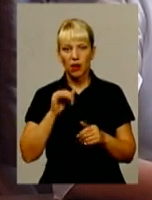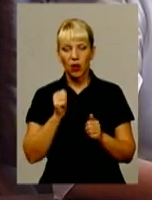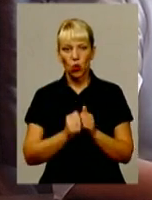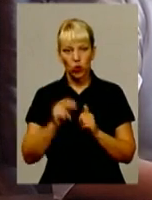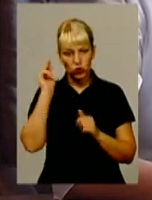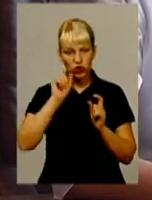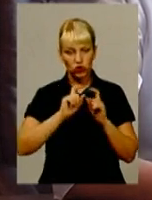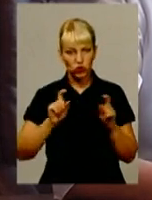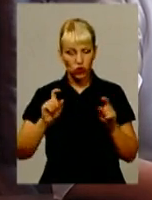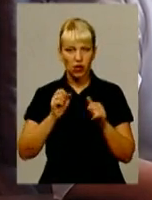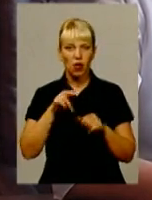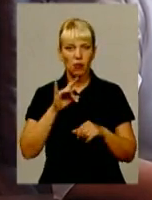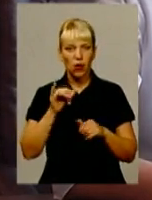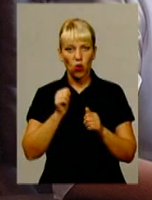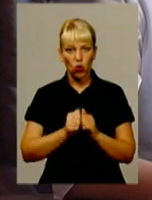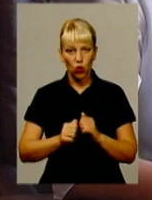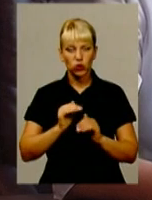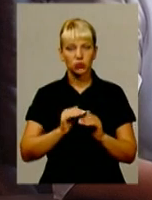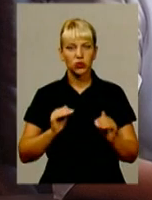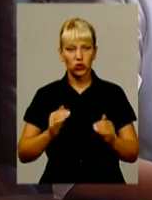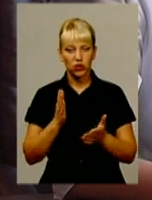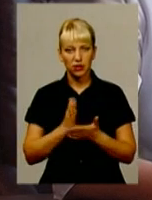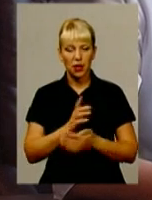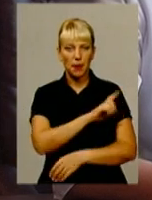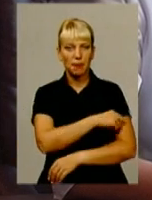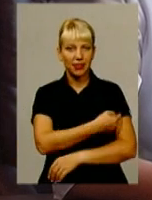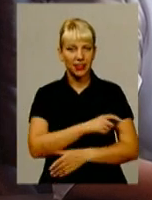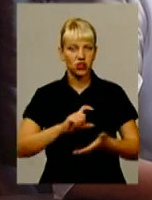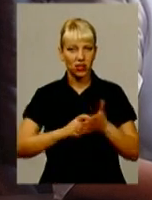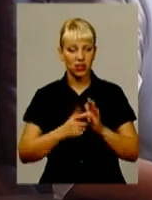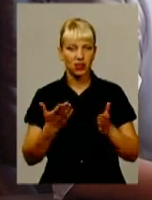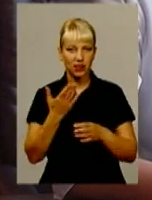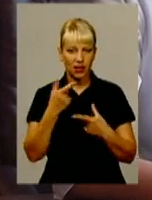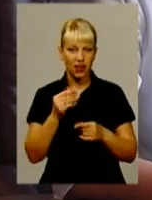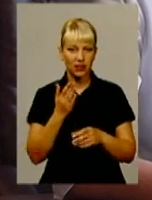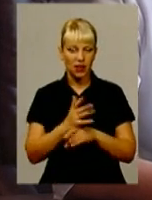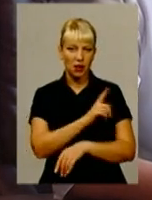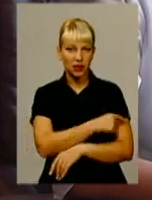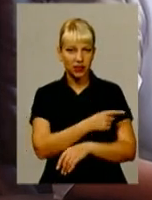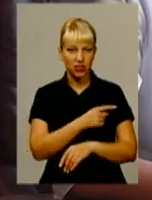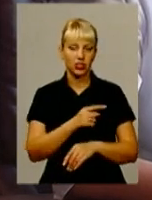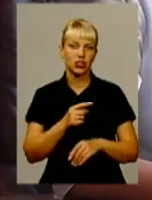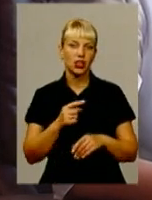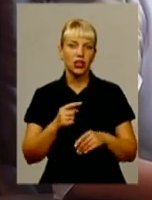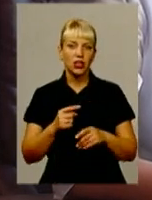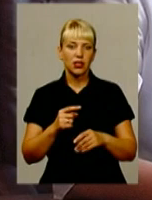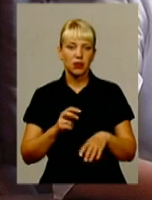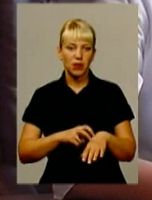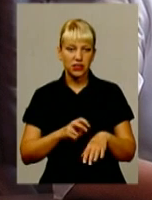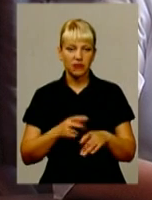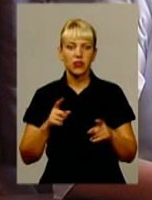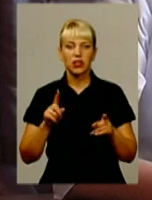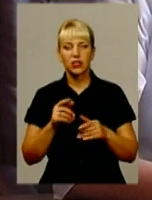школі, при кожному садочку є медичні кабінети, і працює медичний персонал. Будь ласка, звертайтеся завчасно, не